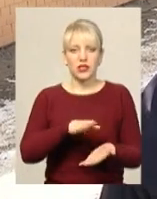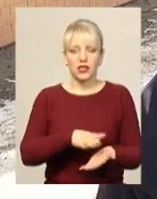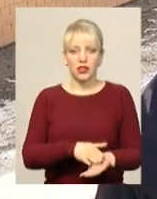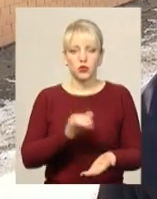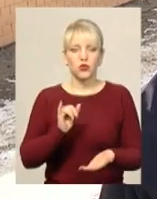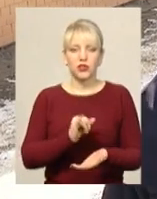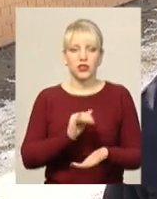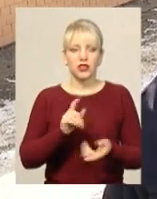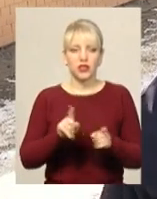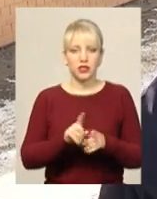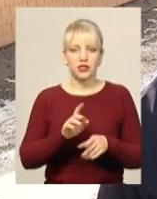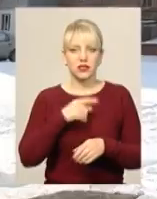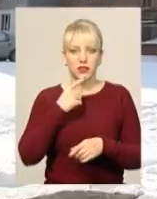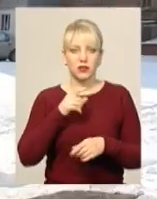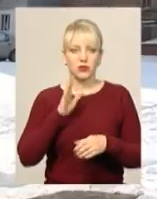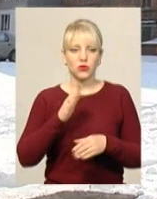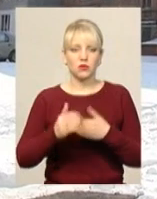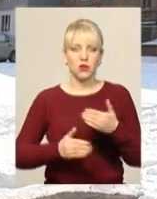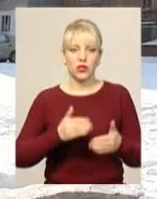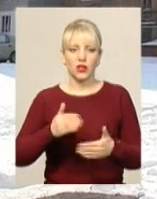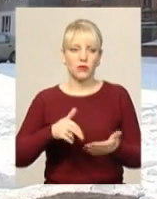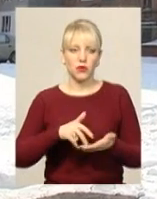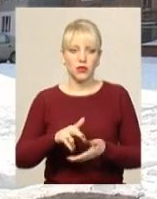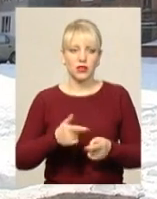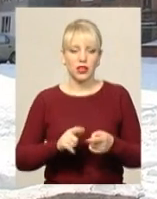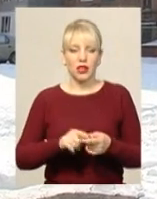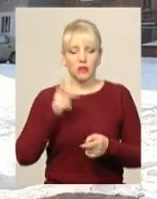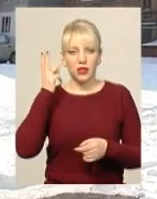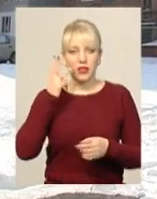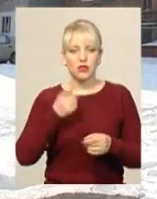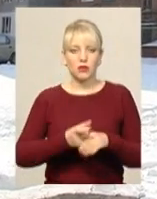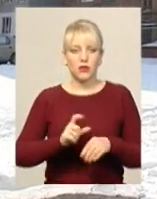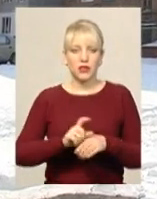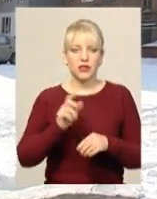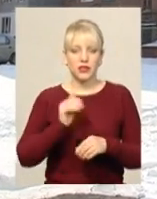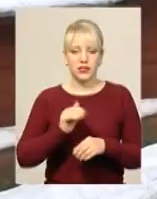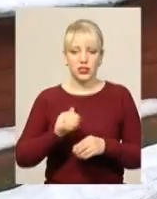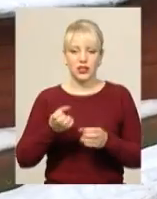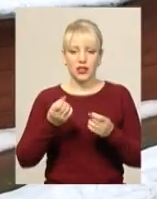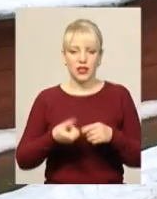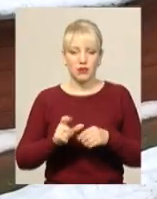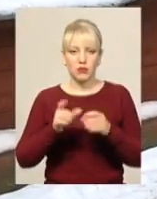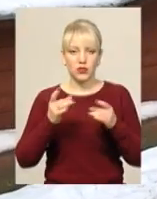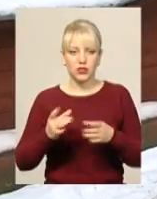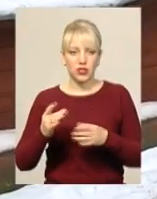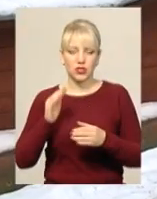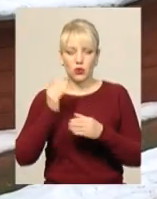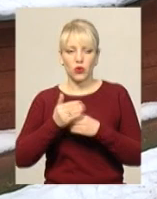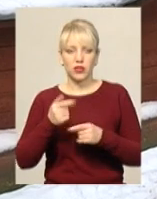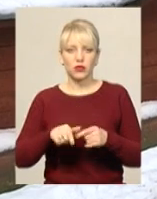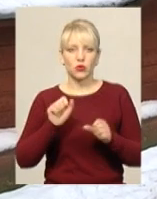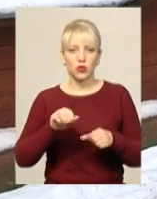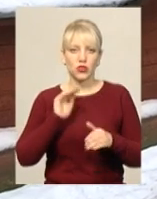так сказати, будуть йти поетапно». У Хмельницькому нині близько тисячі найпростіших укриттів. Передбачається, що тут можна ховатися від